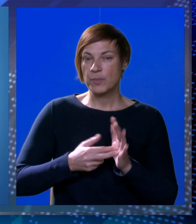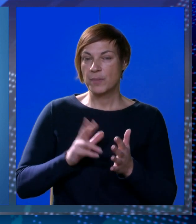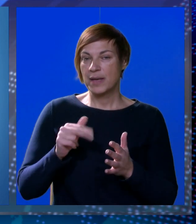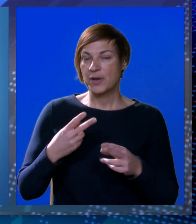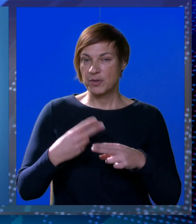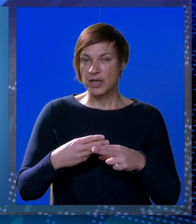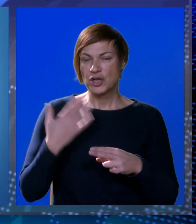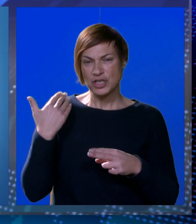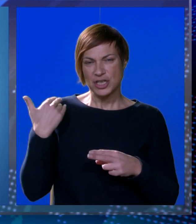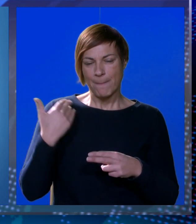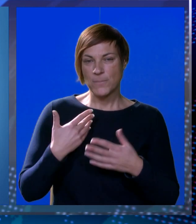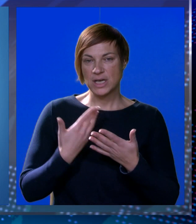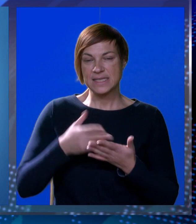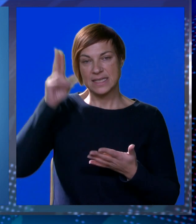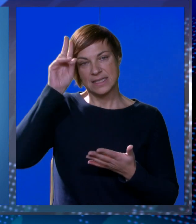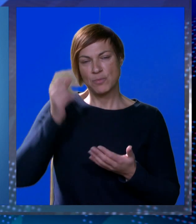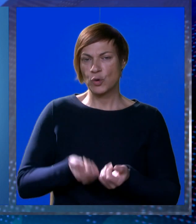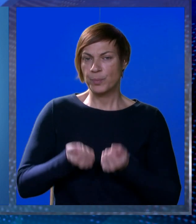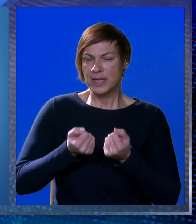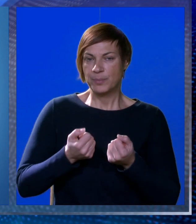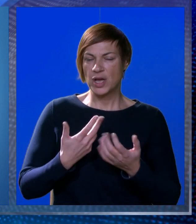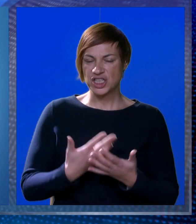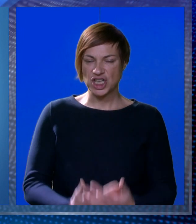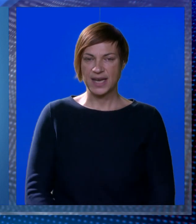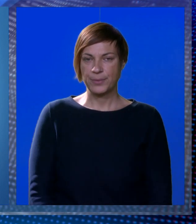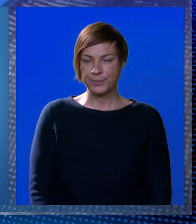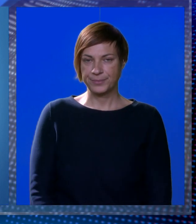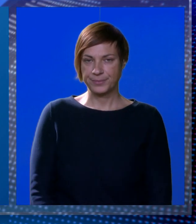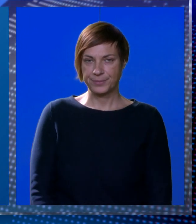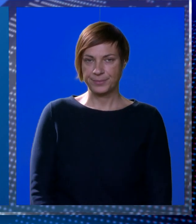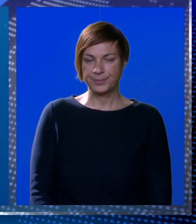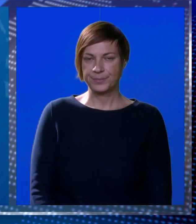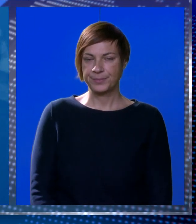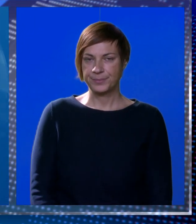Tekove od kojih inače pate kronični bolesnici mogu biti pojačanog intenziteta.